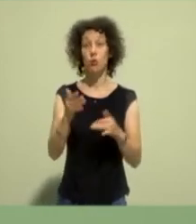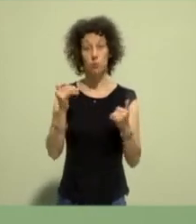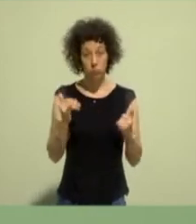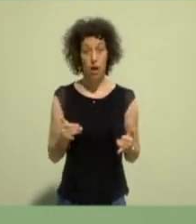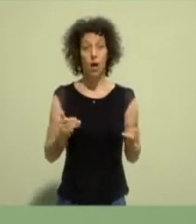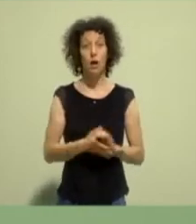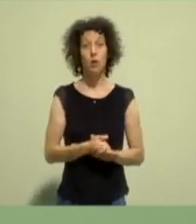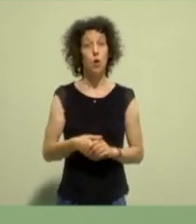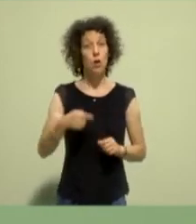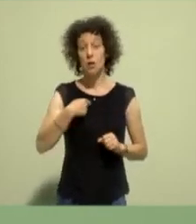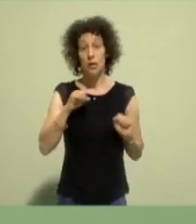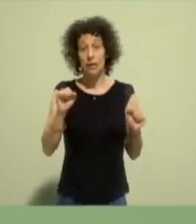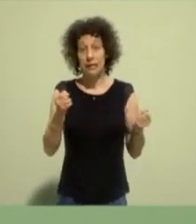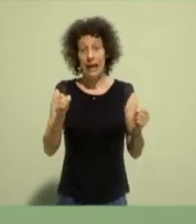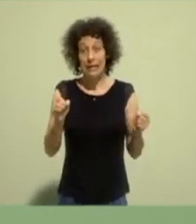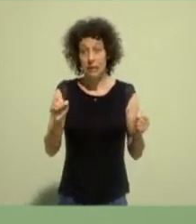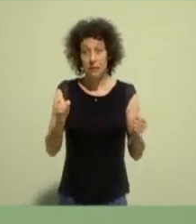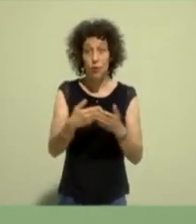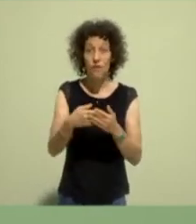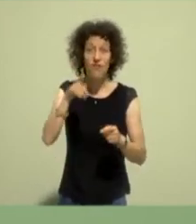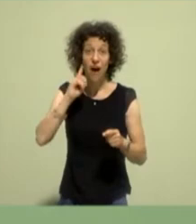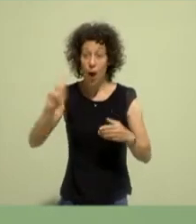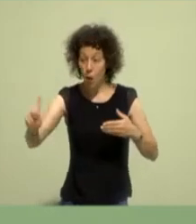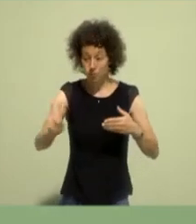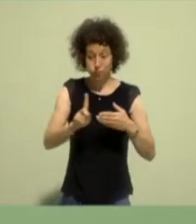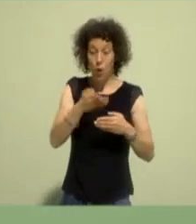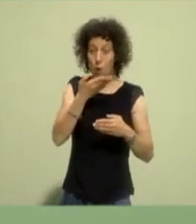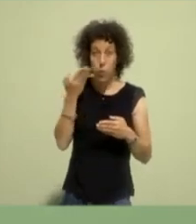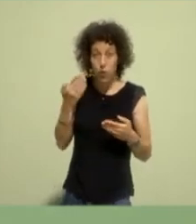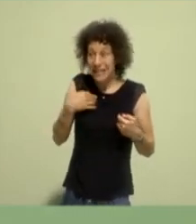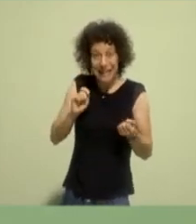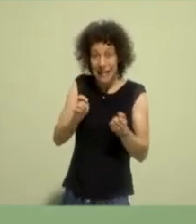ich kann es leider nicht ändern, dass keine Frau angetreten ist. Ich finde das sehr schade.